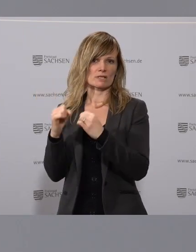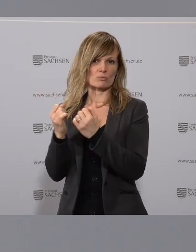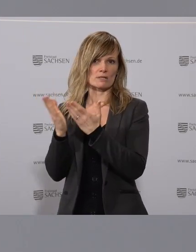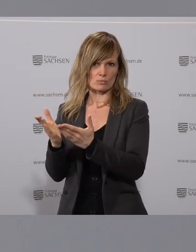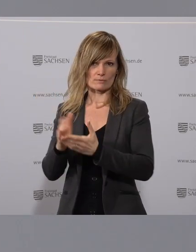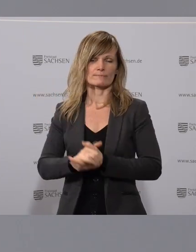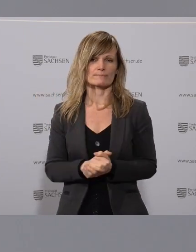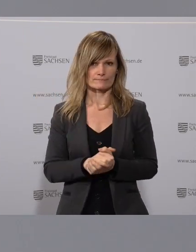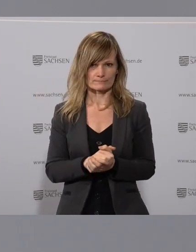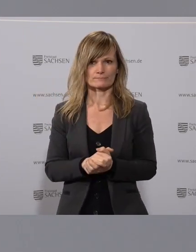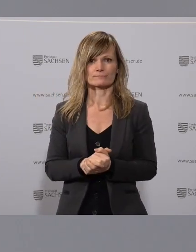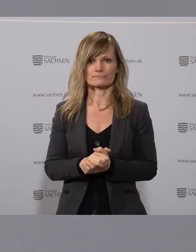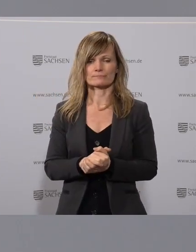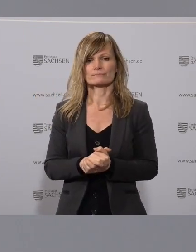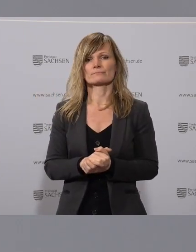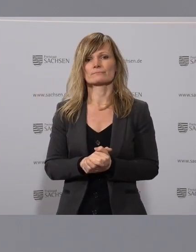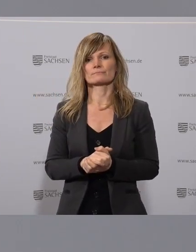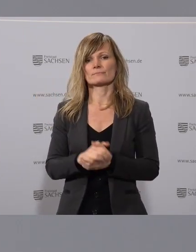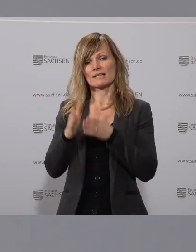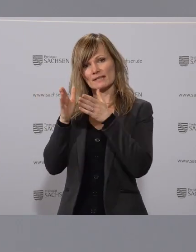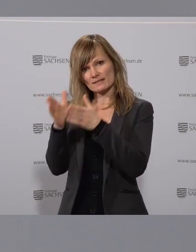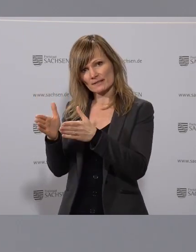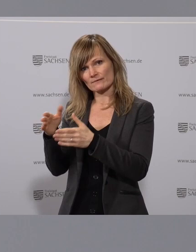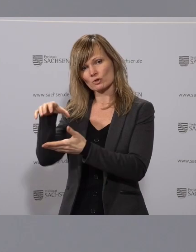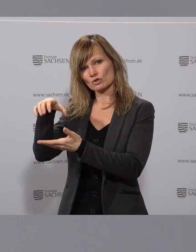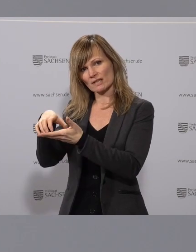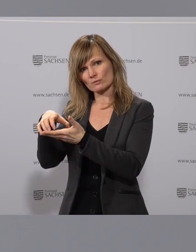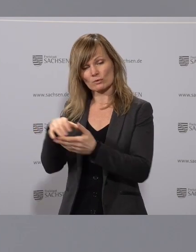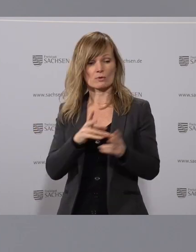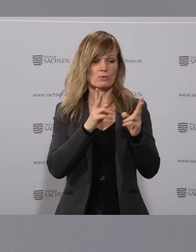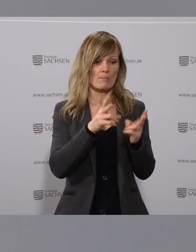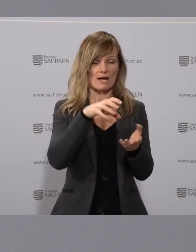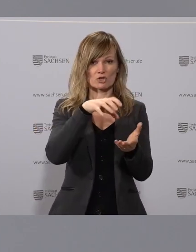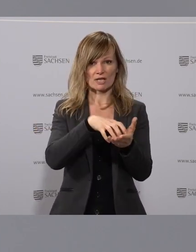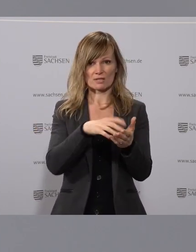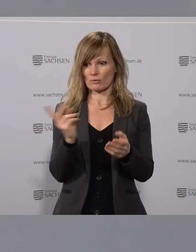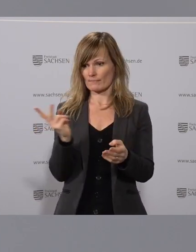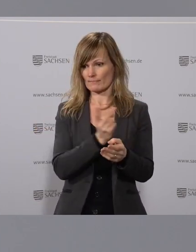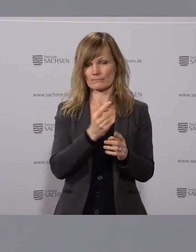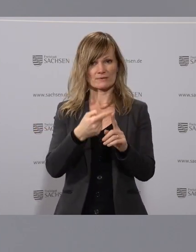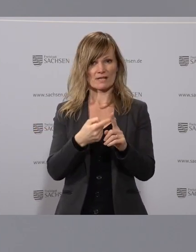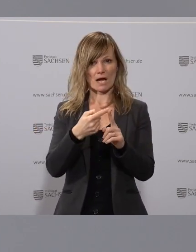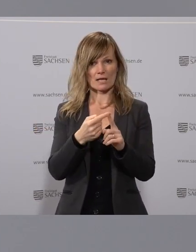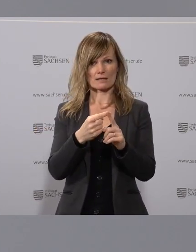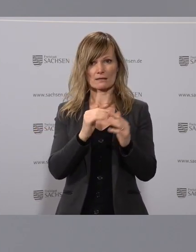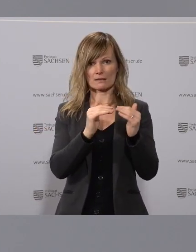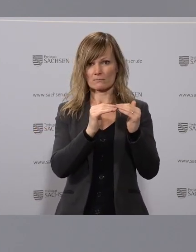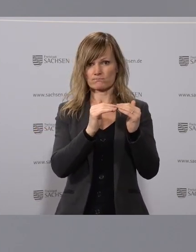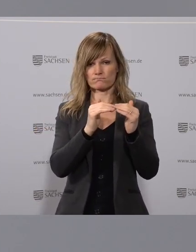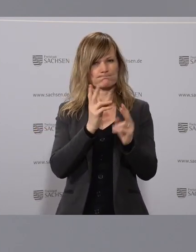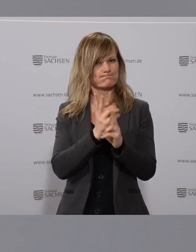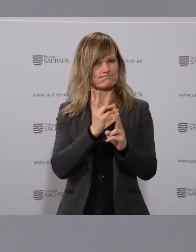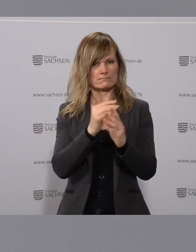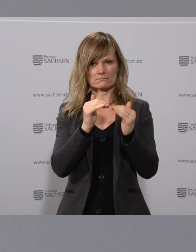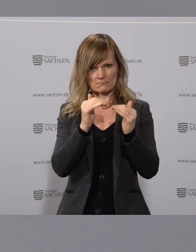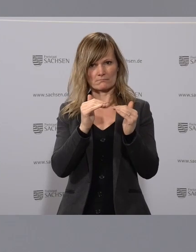verzeichnen. Die Zahlen sowohl bei den Intensivstationen als auch auf den Normalstationen stagnieren. Und das ist gut so. Trotzdem